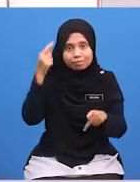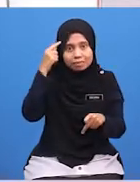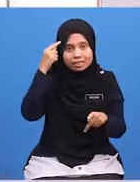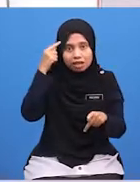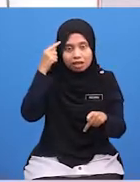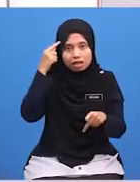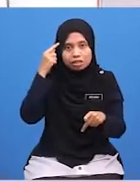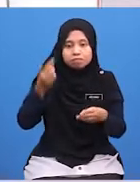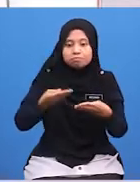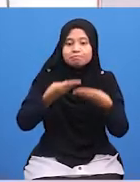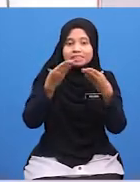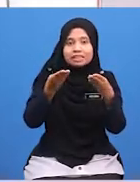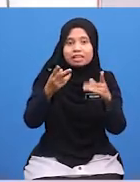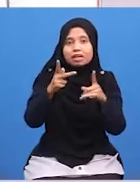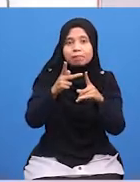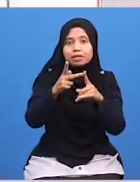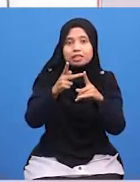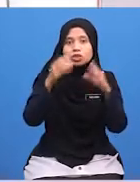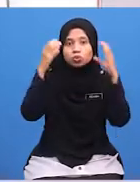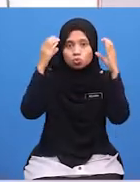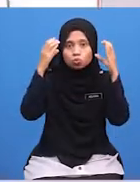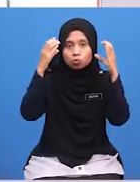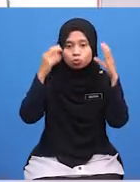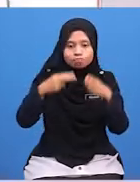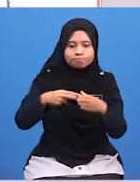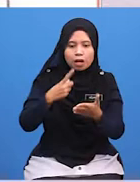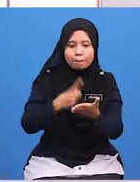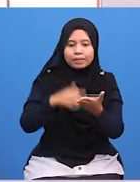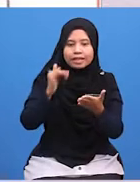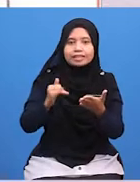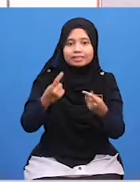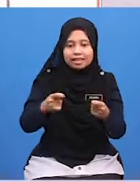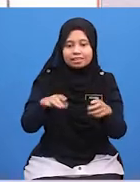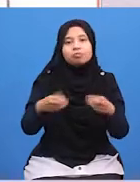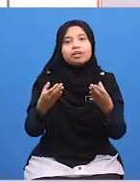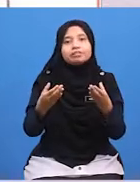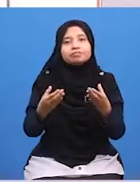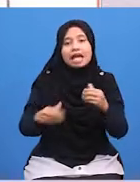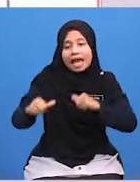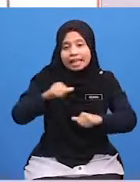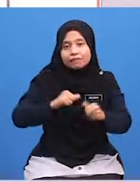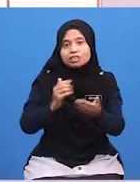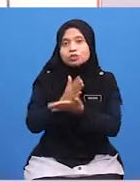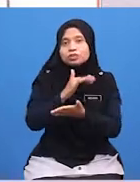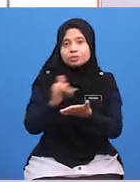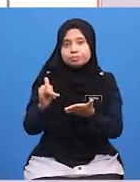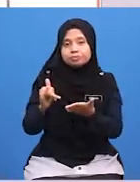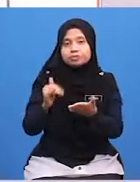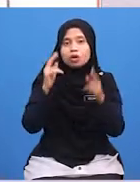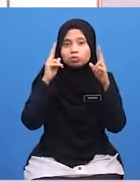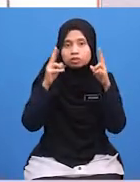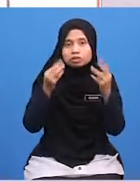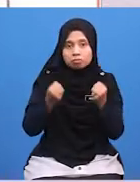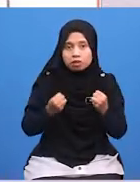-Murid Boleh Serahkan Kepada Guru Hasil Tugasan Murid-Murid Aktiviti Seterusnya Usaha